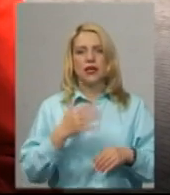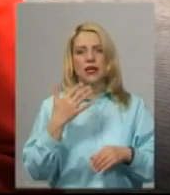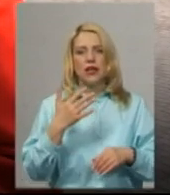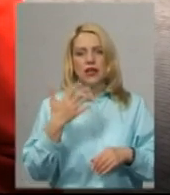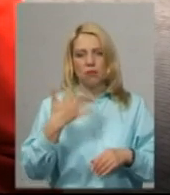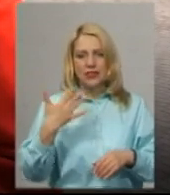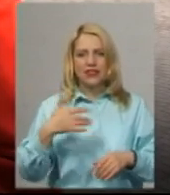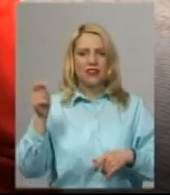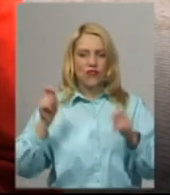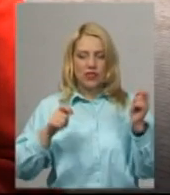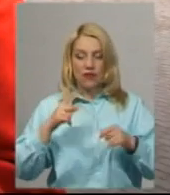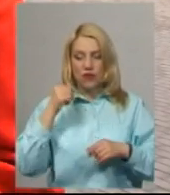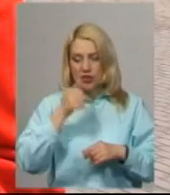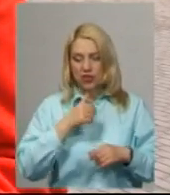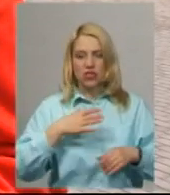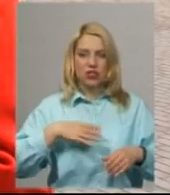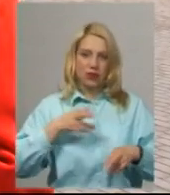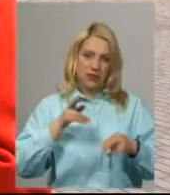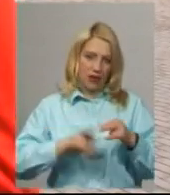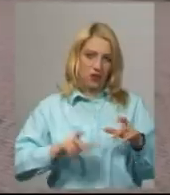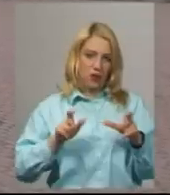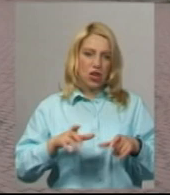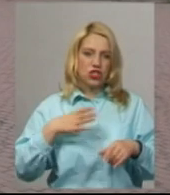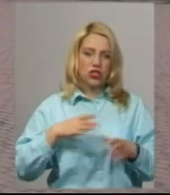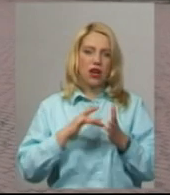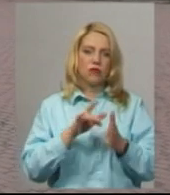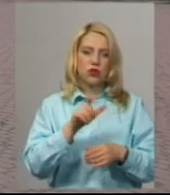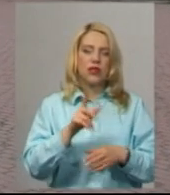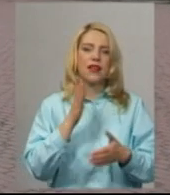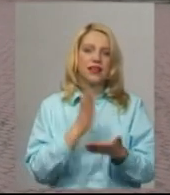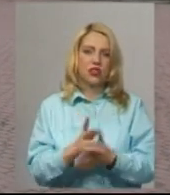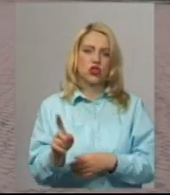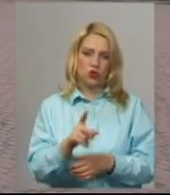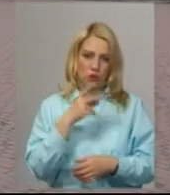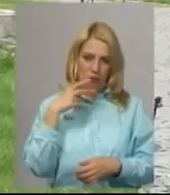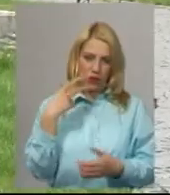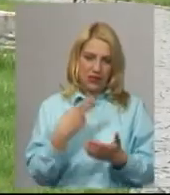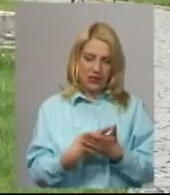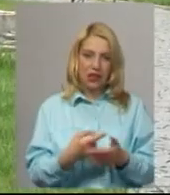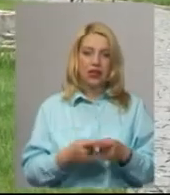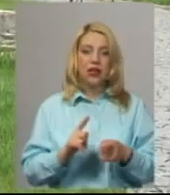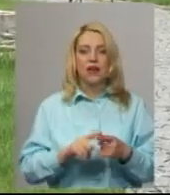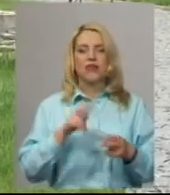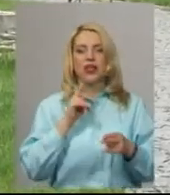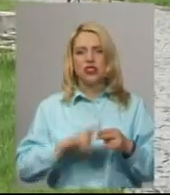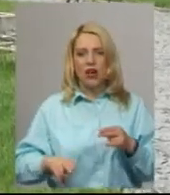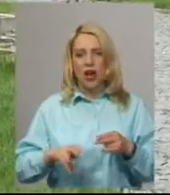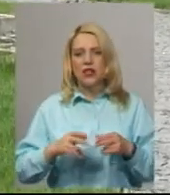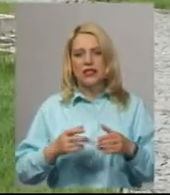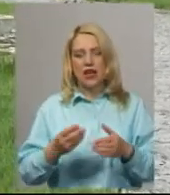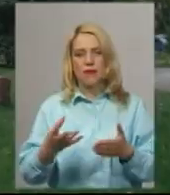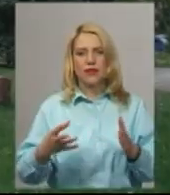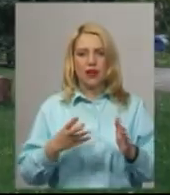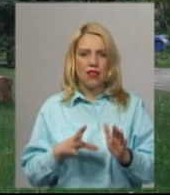карантину і, звісно, чекаємо туристів, адже є, що показати. Цьогоріч через відсутність туристів бюджет міста втрачає надходження від туристичної